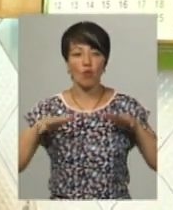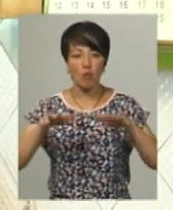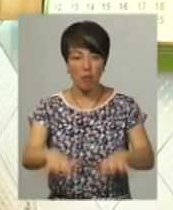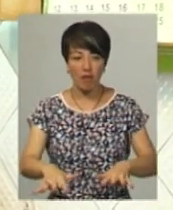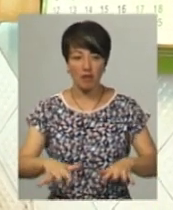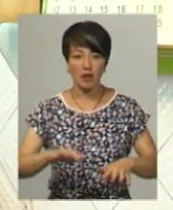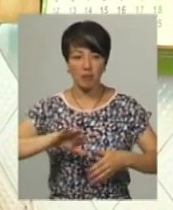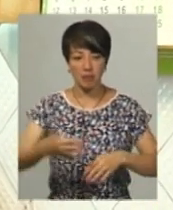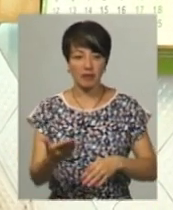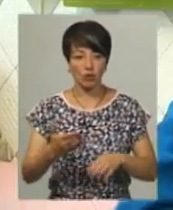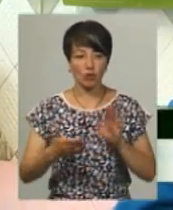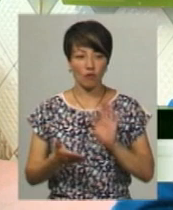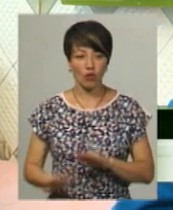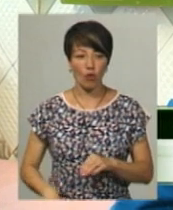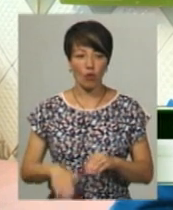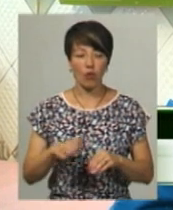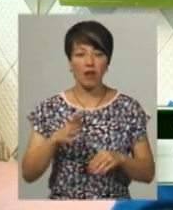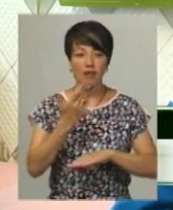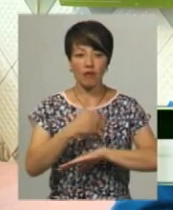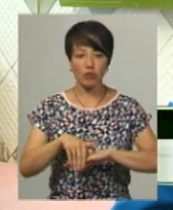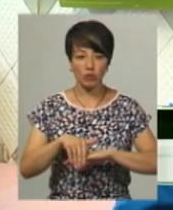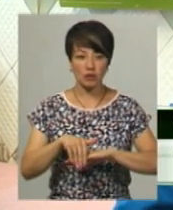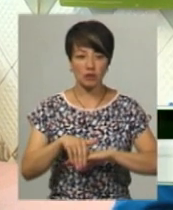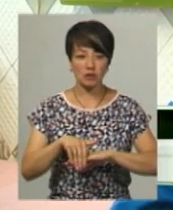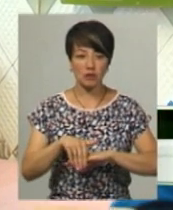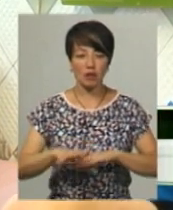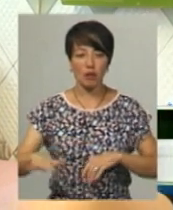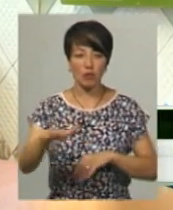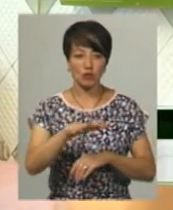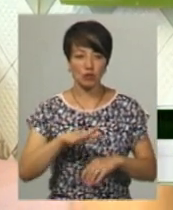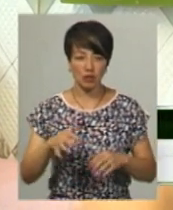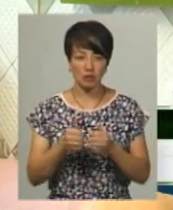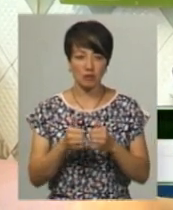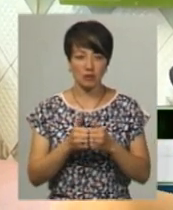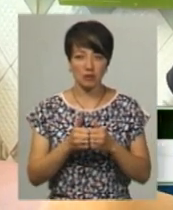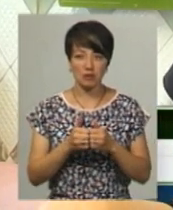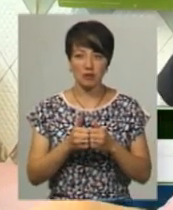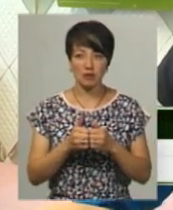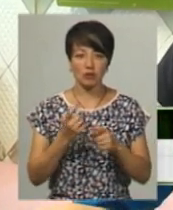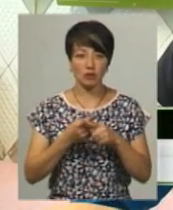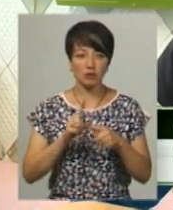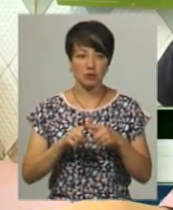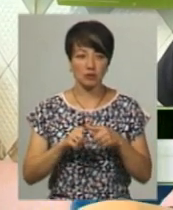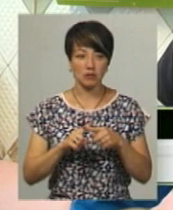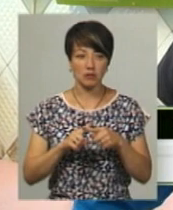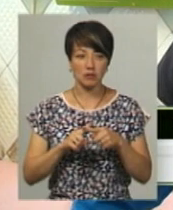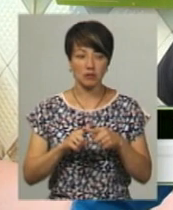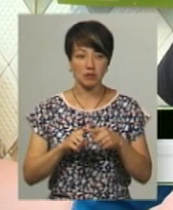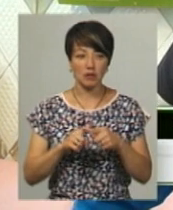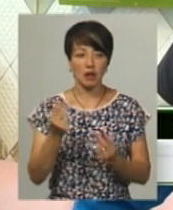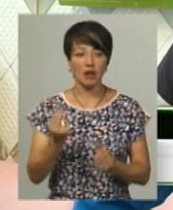і підвернув ногу. На вулиці, на площаді, на квадраті грали.